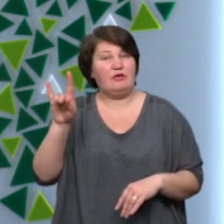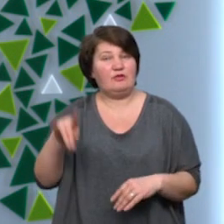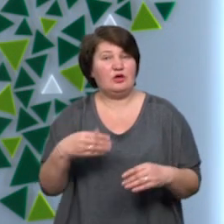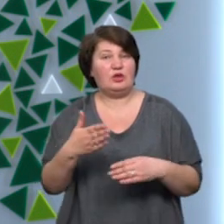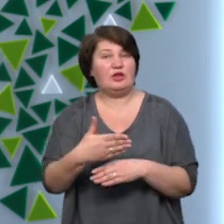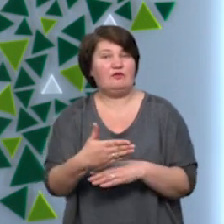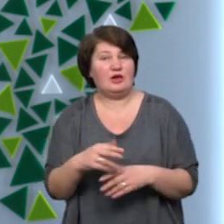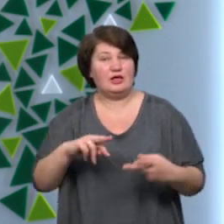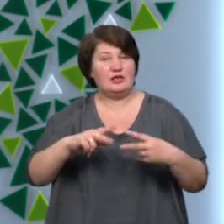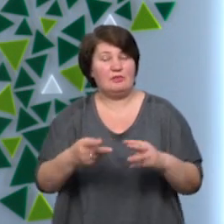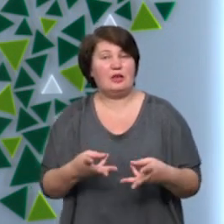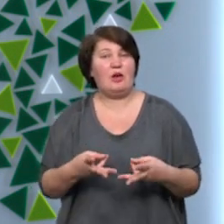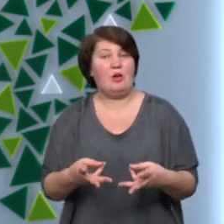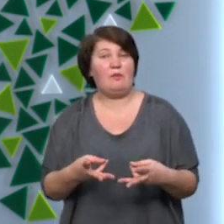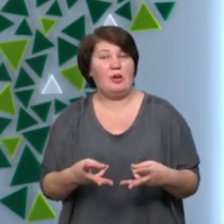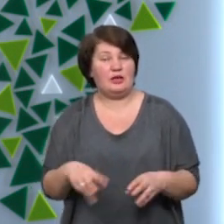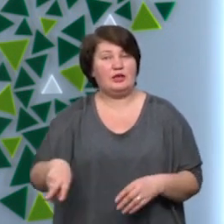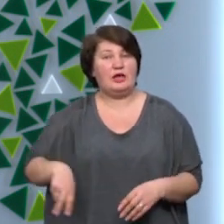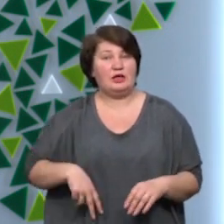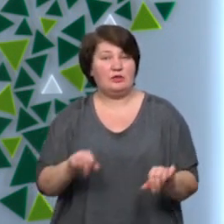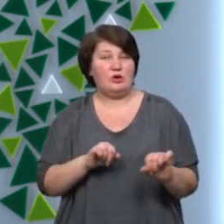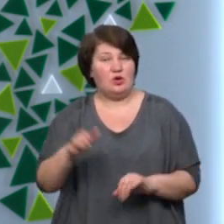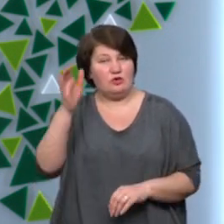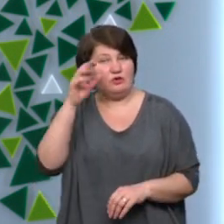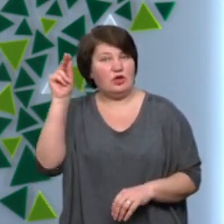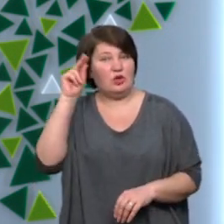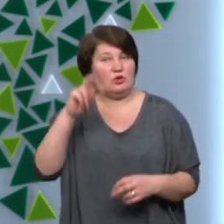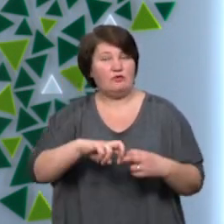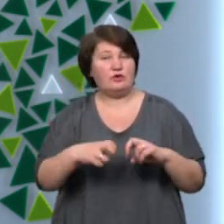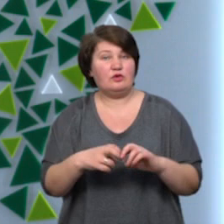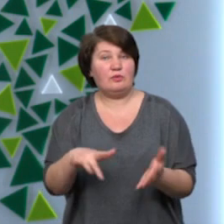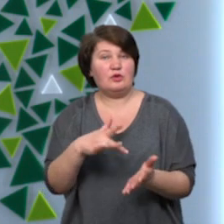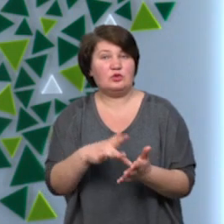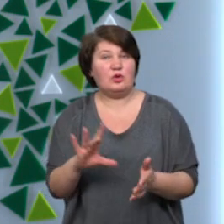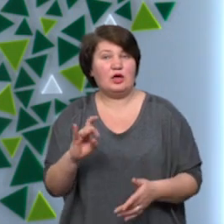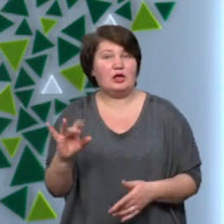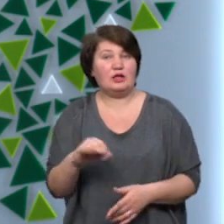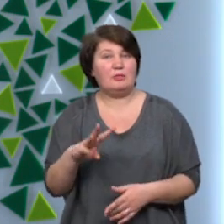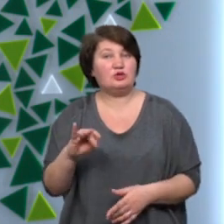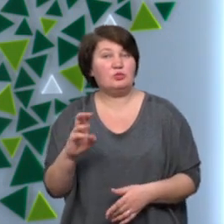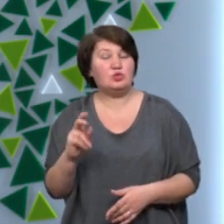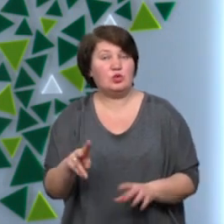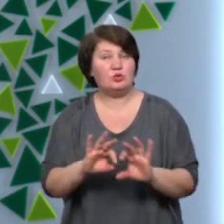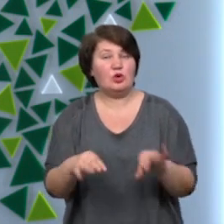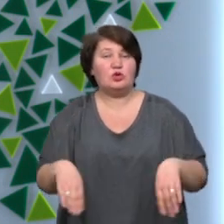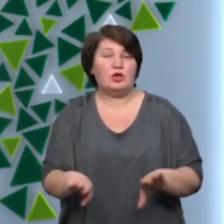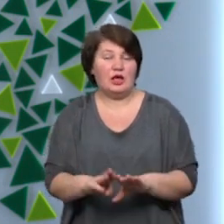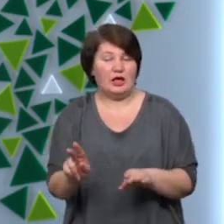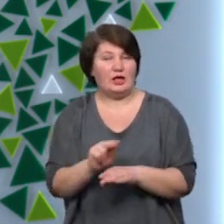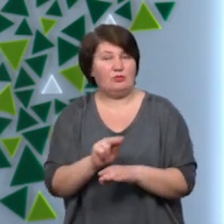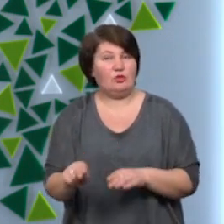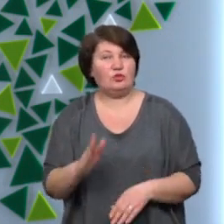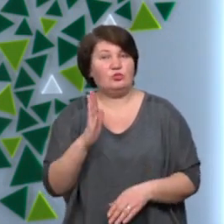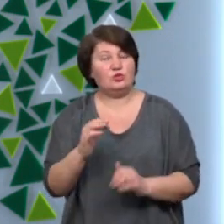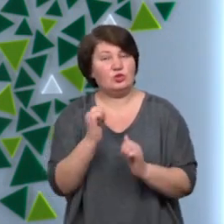заміна системи опалення. Директор Департаменту освіти та науки Івано-Франківської міської ради Ігор Максимчук розповів, що такі ремонти передбачені